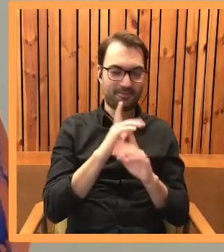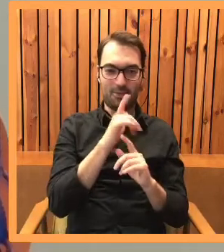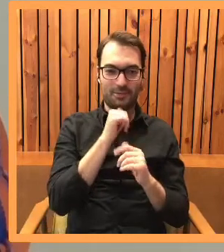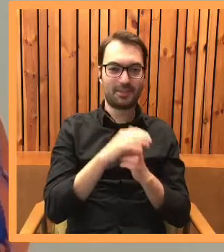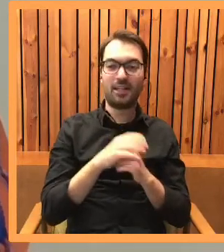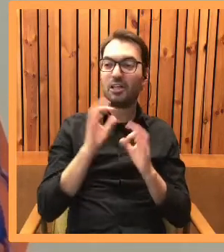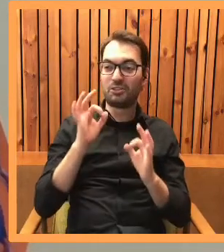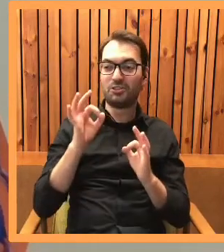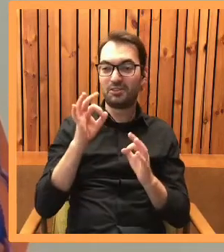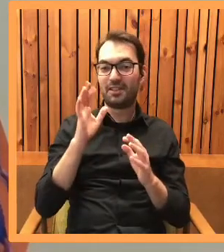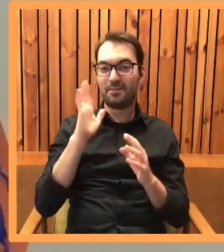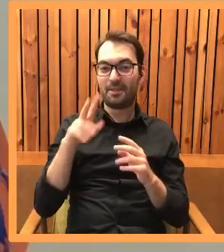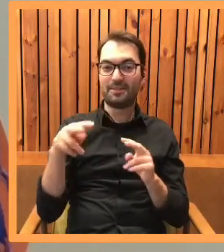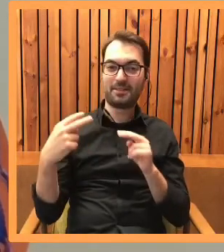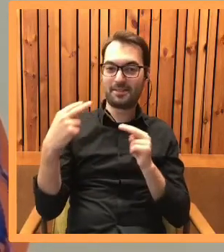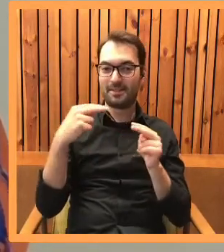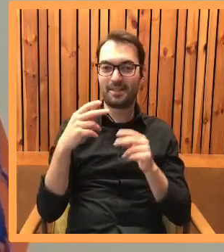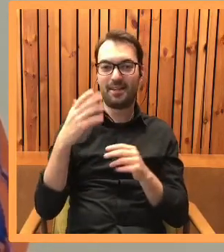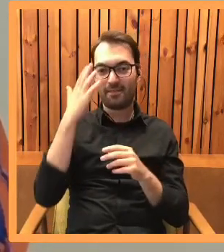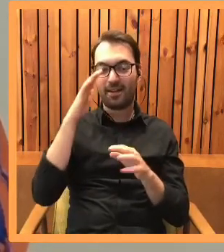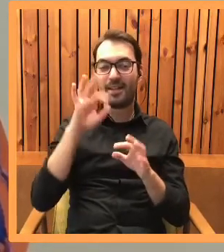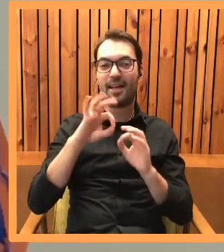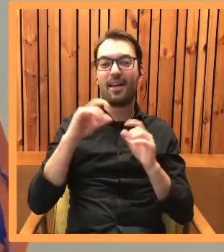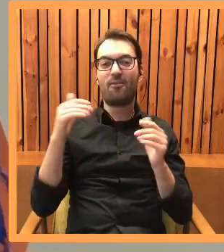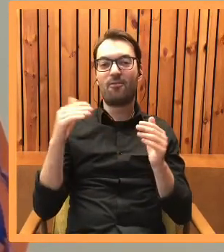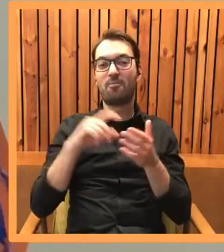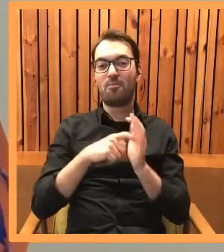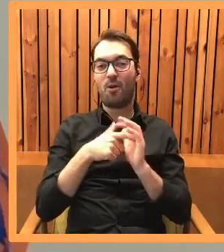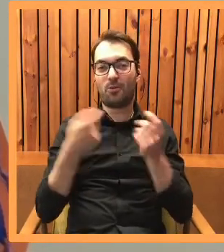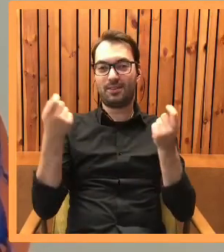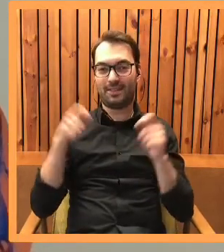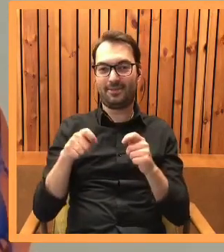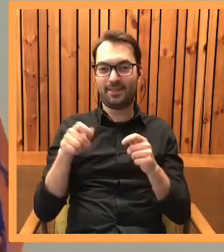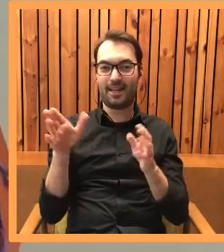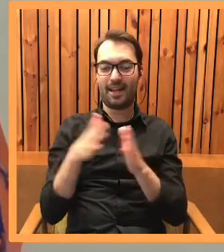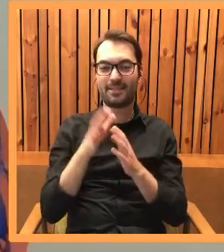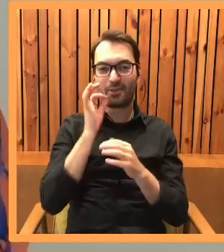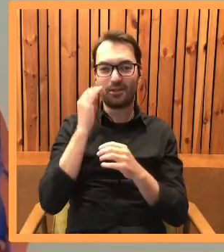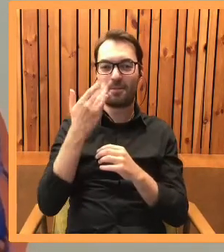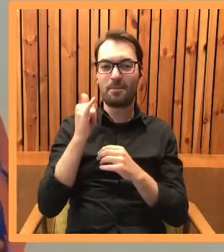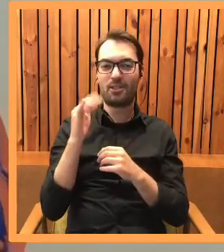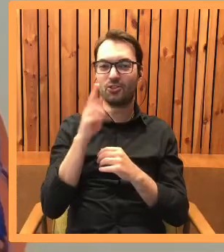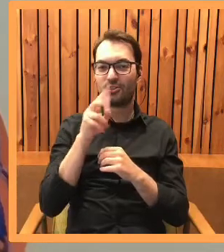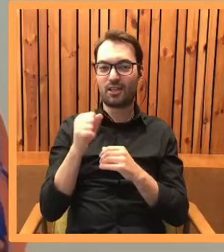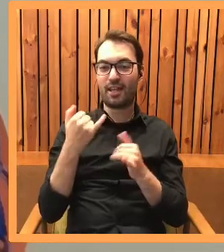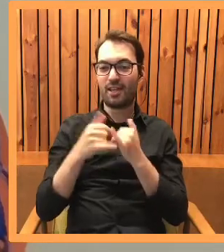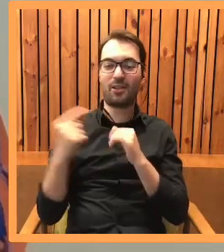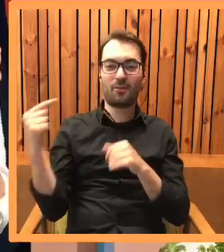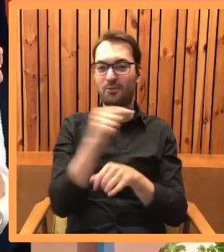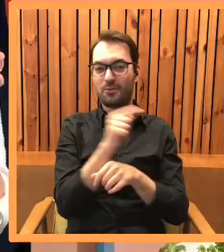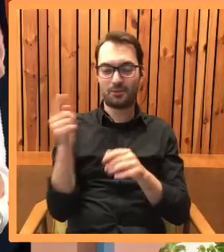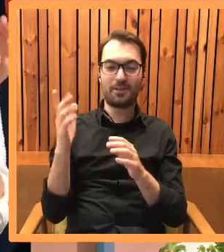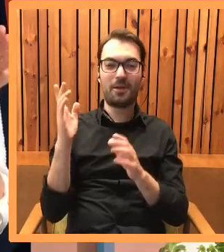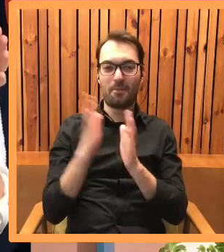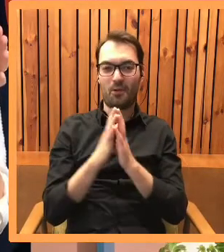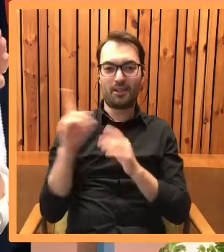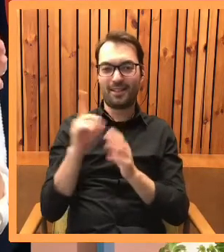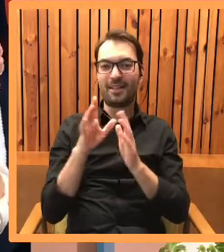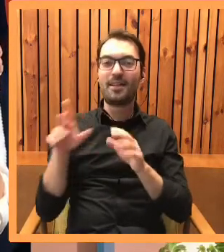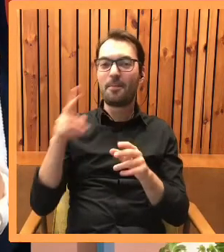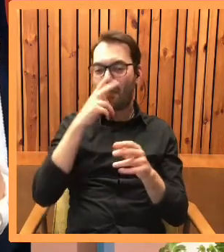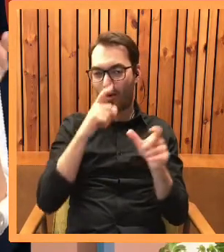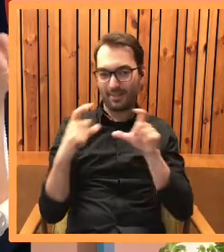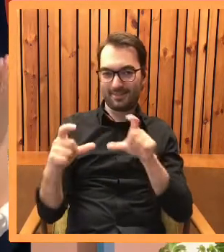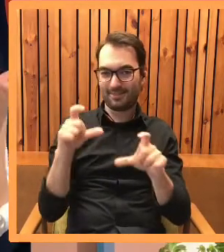Czy dzisiaj zobaczymy jakieś spojrzenie, bo wiem, że jesteś teraz zamknięta w pokoju tak naprawdę z miszką, więc jeżeli ona gdzieś przemknie, to obiecaj proszę, że będziemy ją mogli